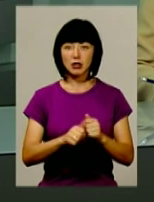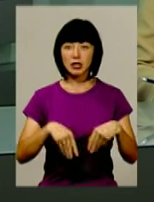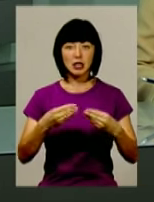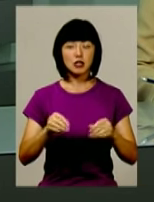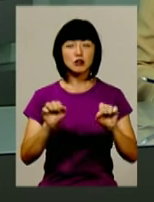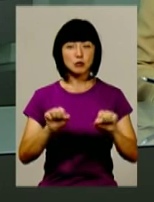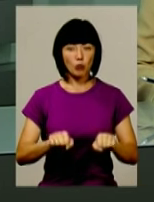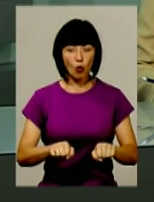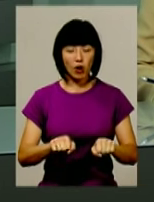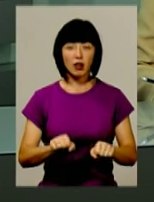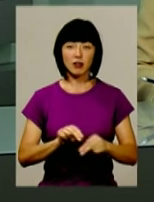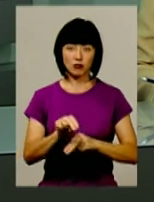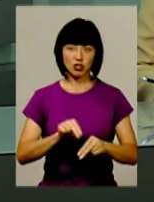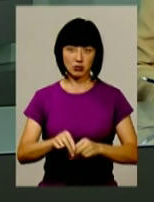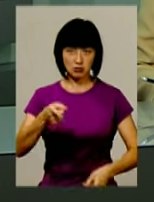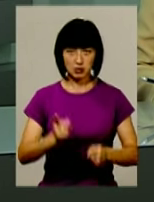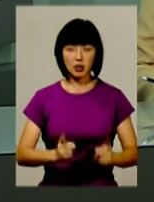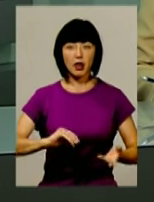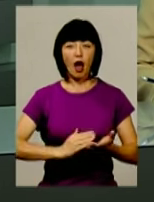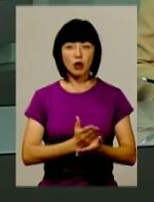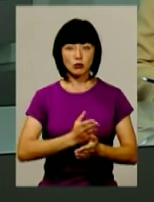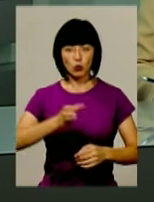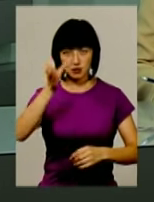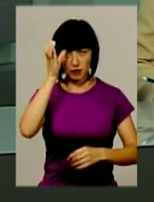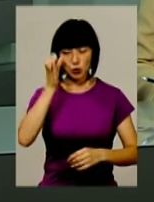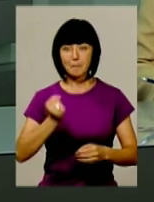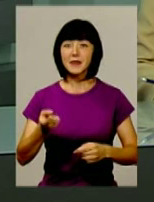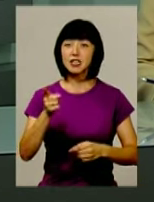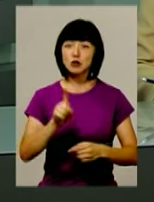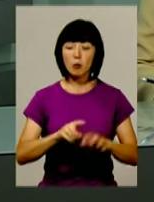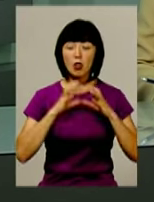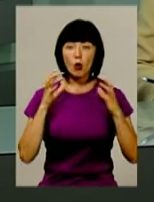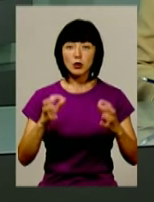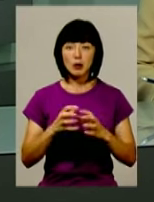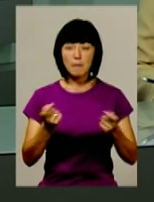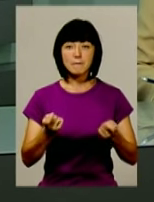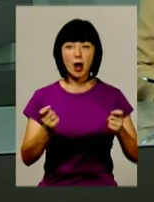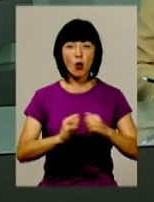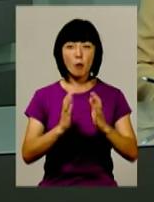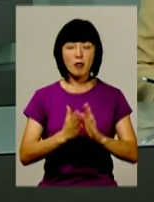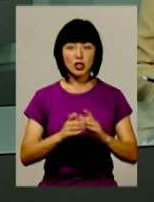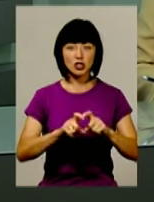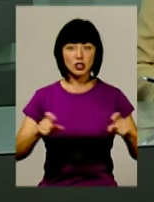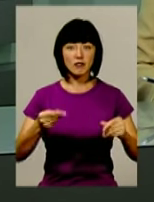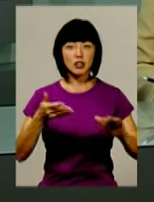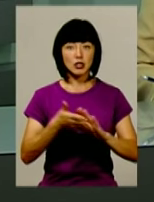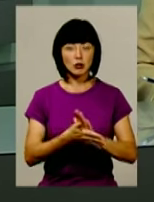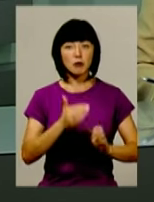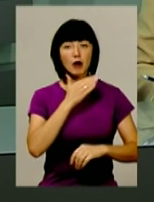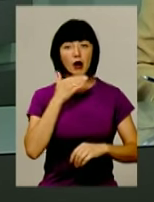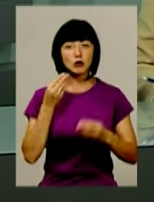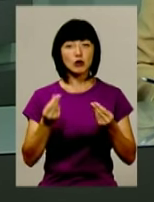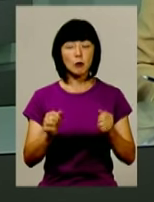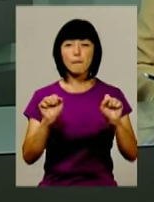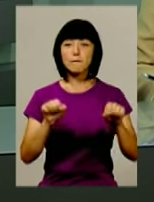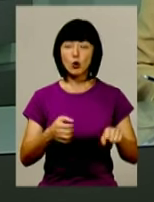змоги дати учням дійсно якісну освіту. При цьому на утримання малокомплектних шкіл витрачається чимало коштів,